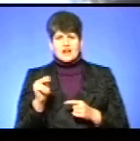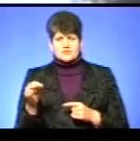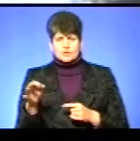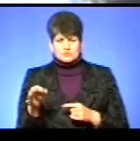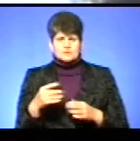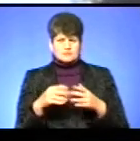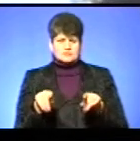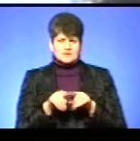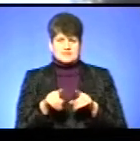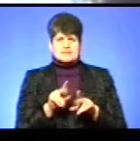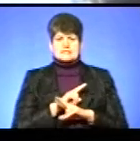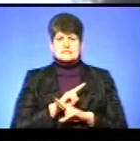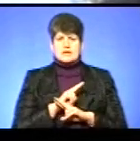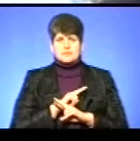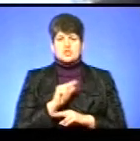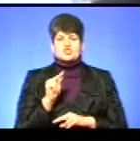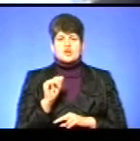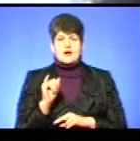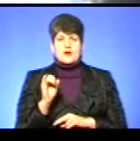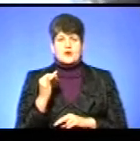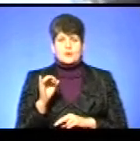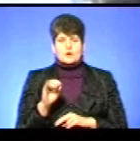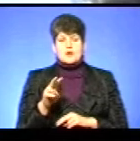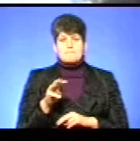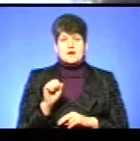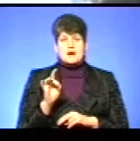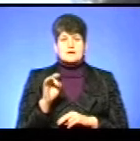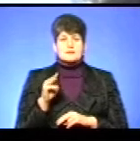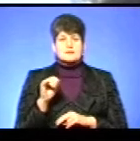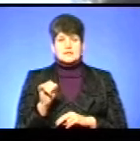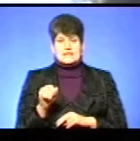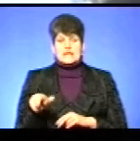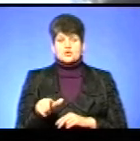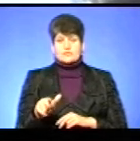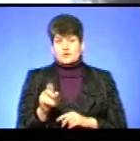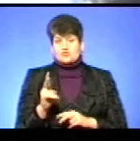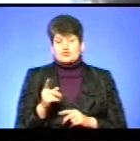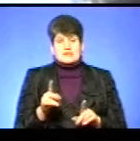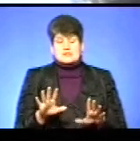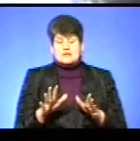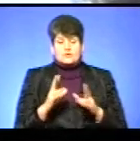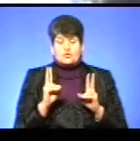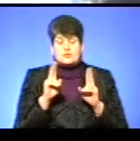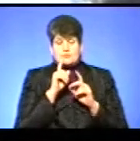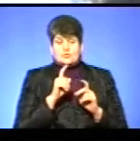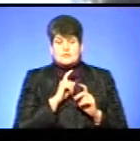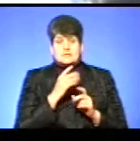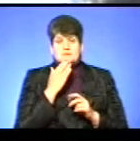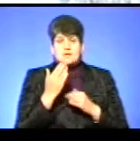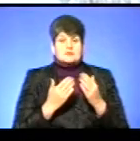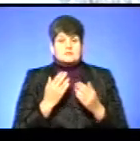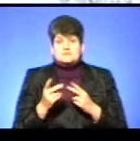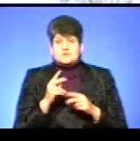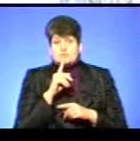масову загибель так званих в народі кавчайкуття, це Мартін Річковий. Чому це сталося, ніхто не розуміє. Запитали служби, другу неділю всі